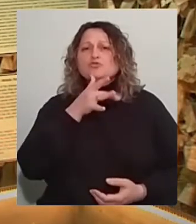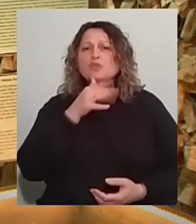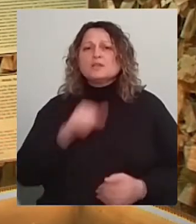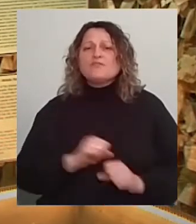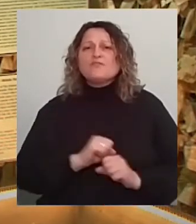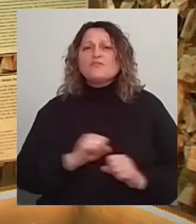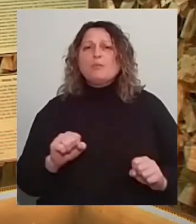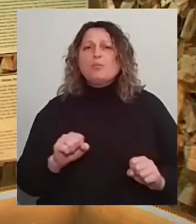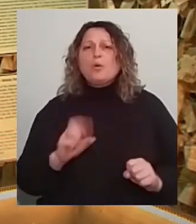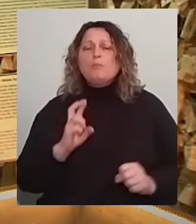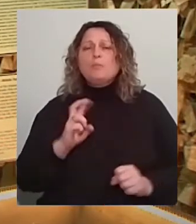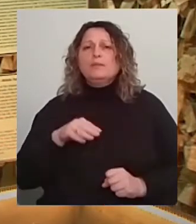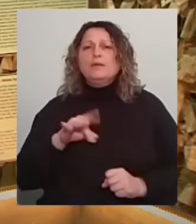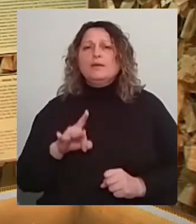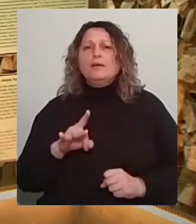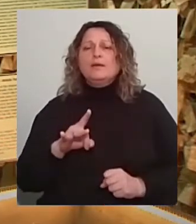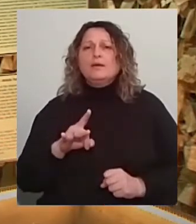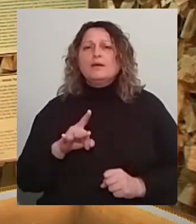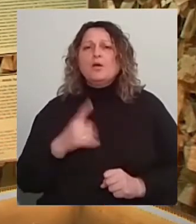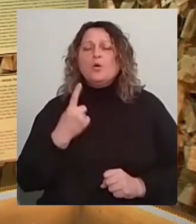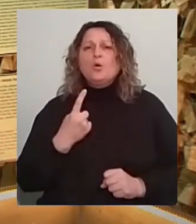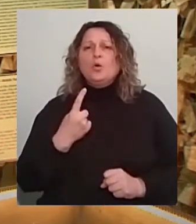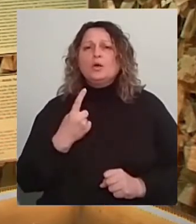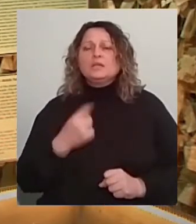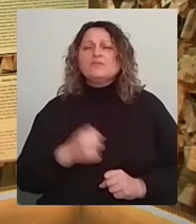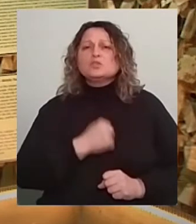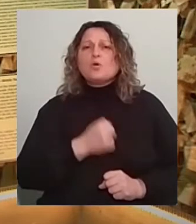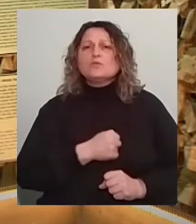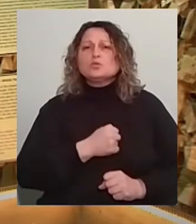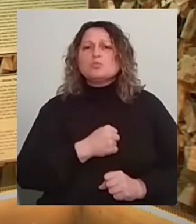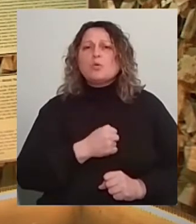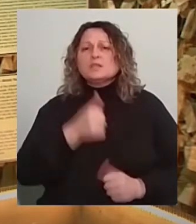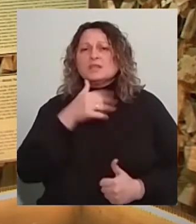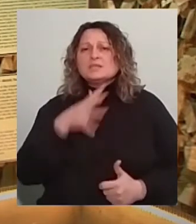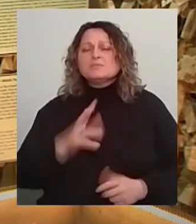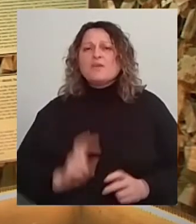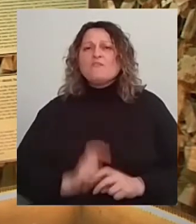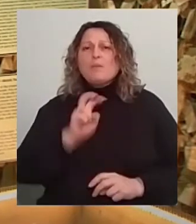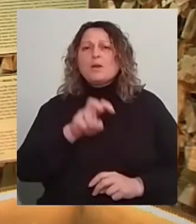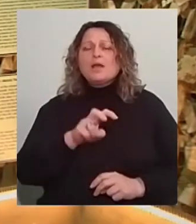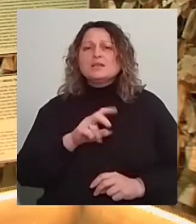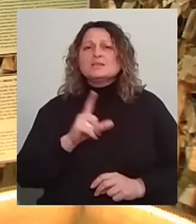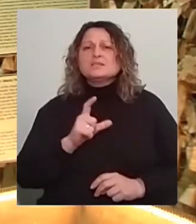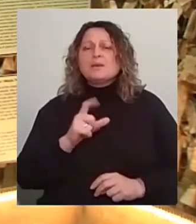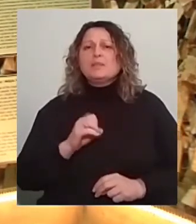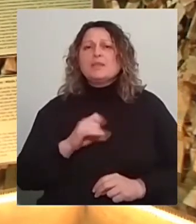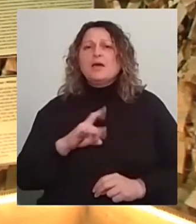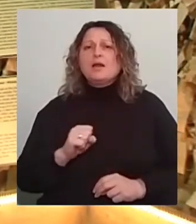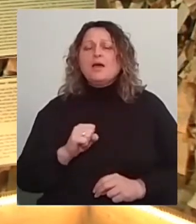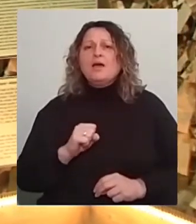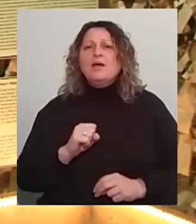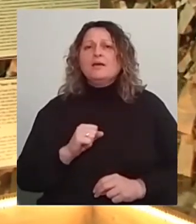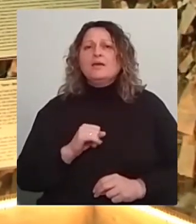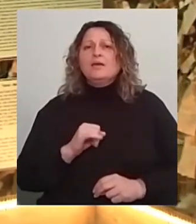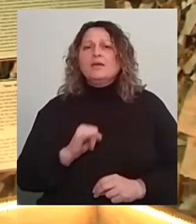БТР один з військовослужбовців не зміг вибратися з нього, та на